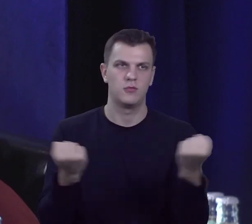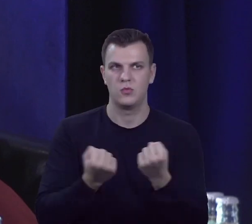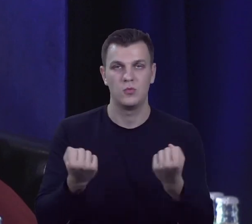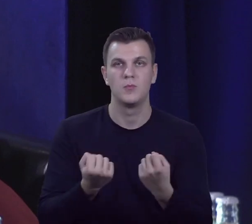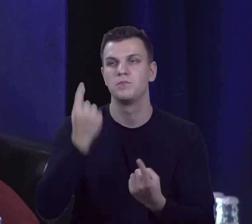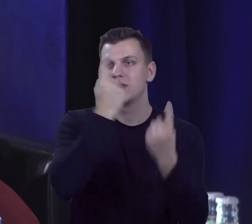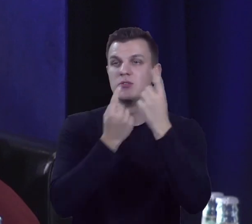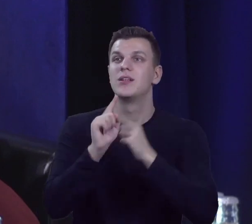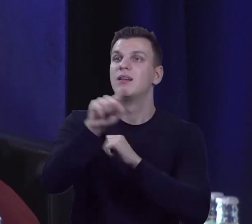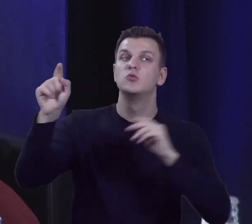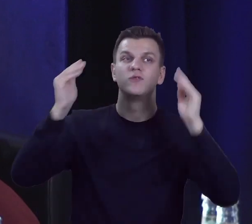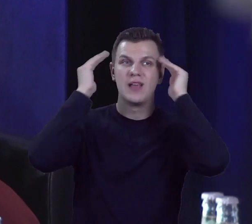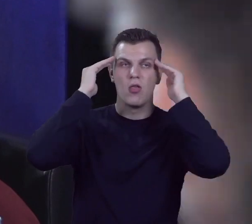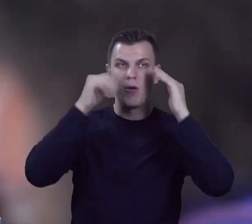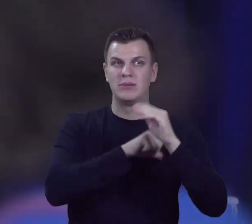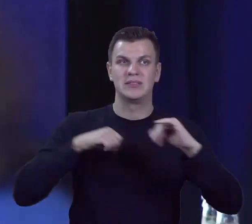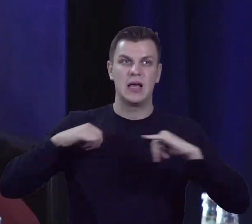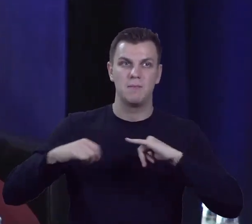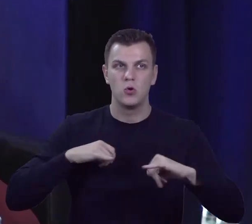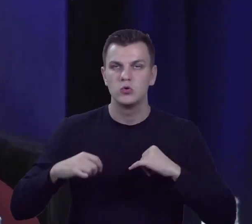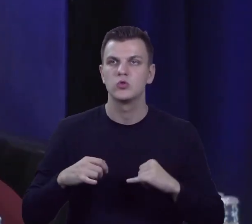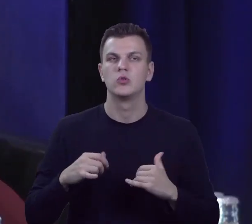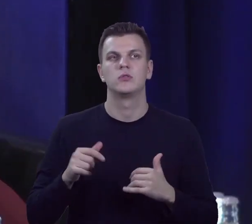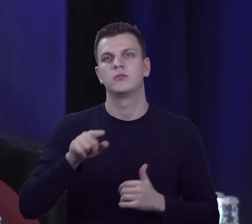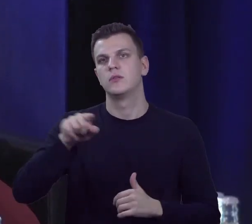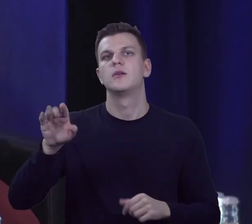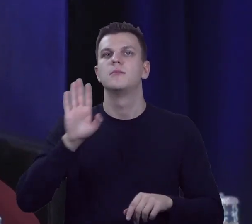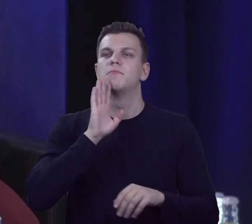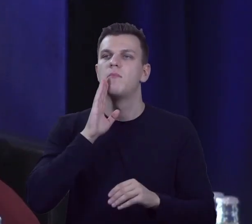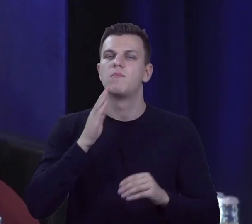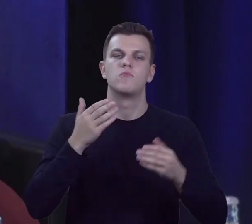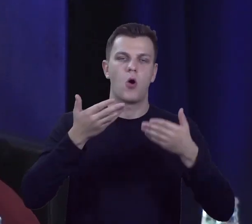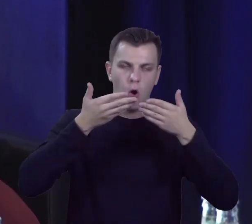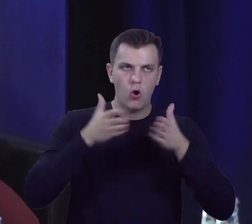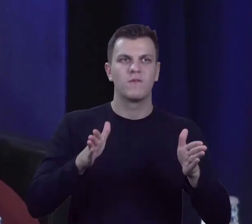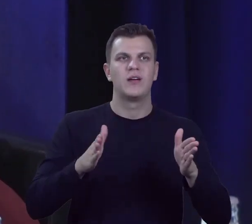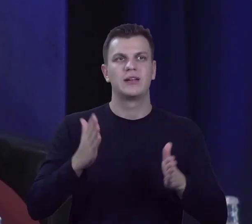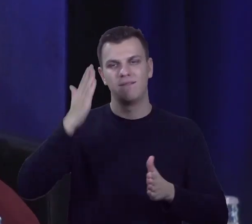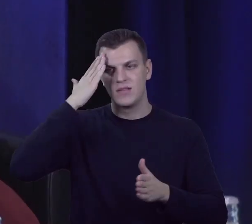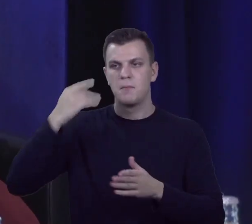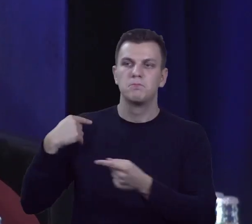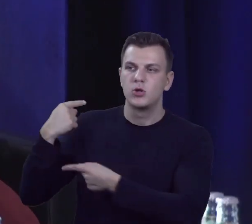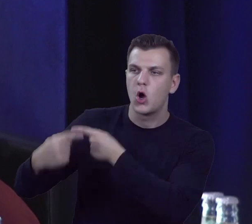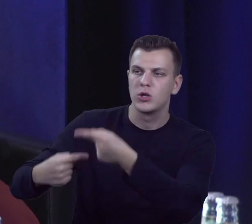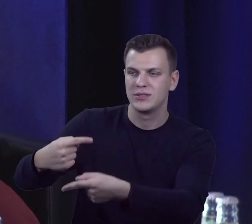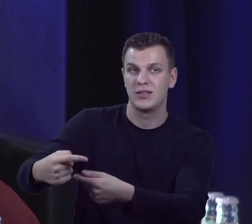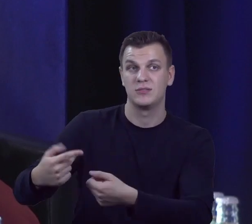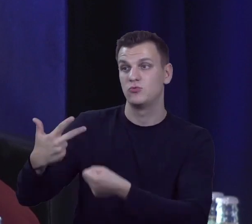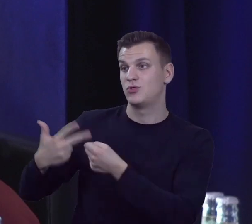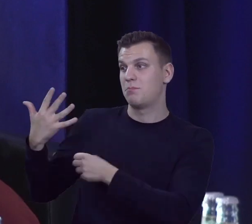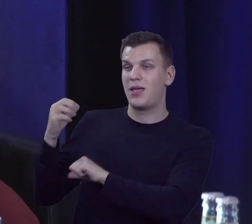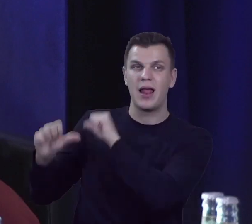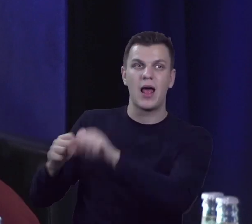tych świadomych otwartość na procesy tej demokracji, która się zmieniała w tych ostatnich 35 latach,